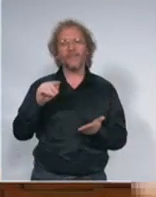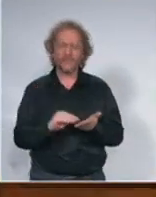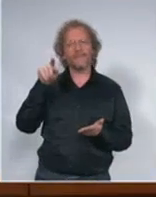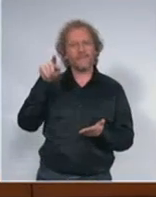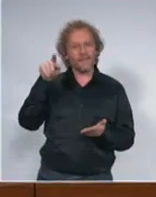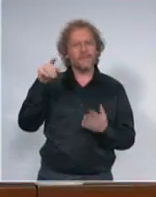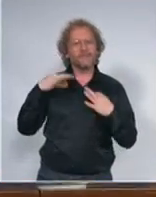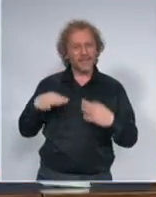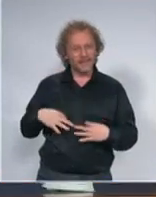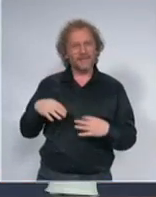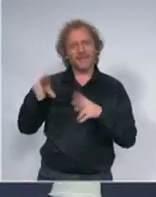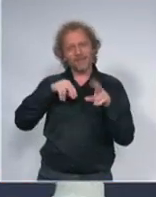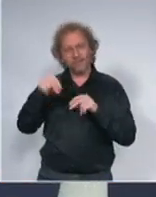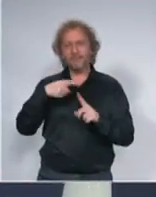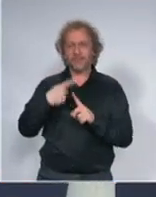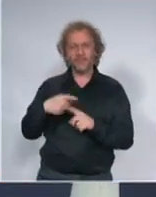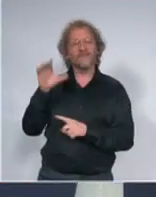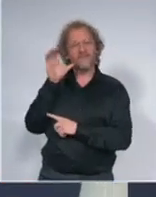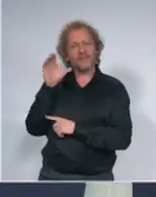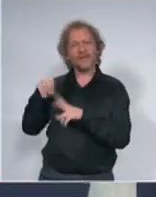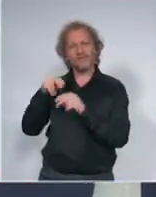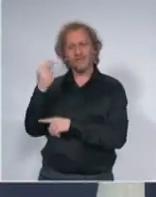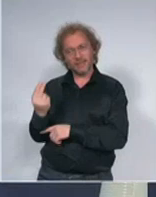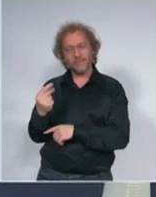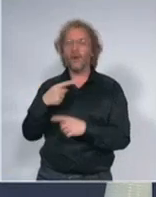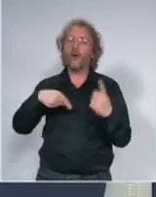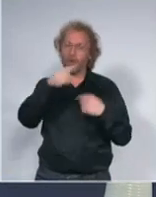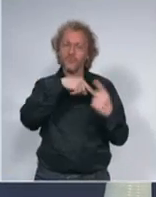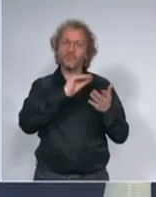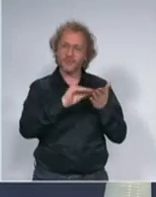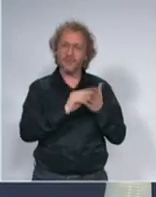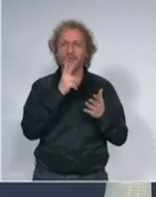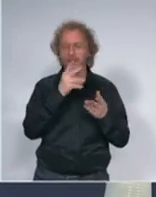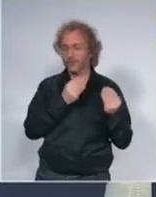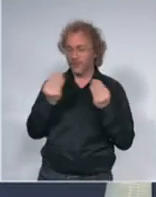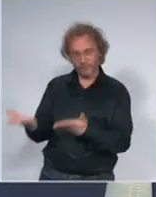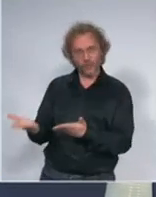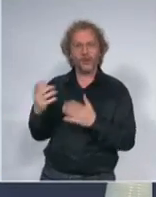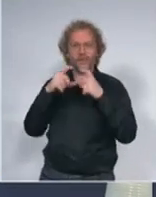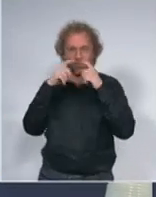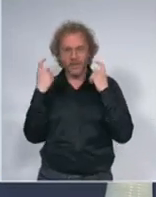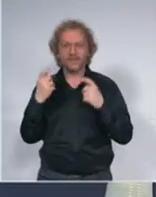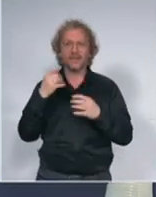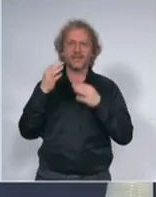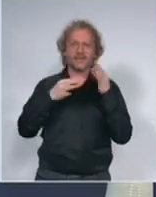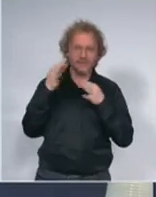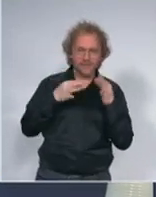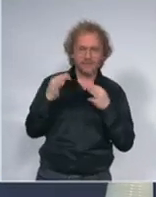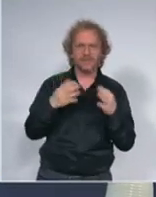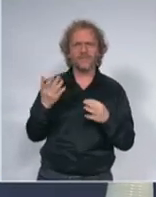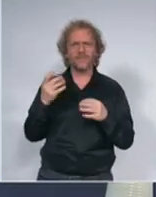Republike Srbije da žele da doniraju i maske, i testove, i još neku opremu, kao i